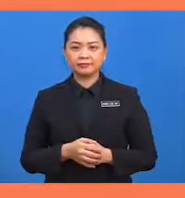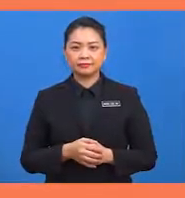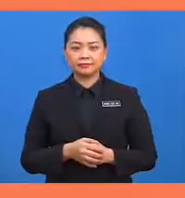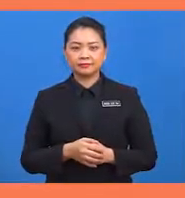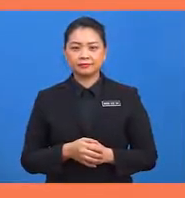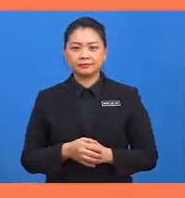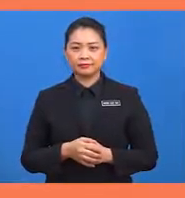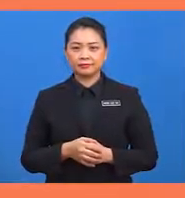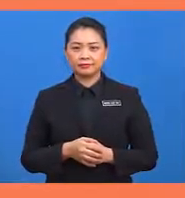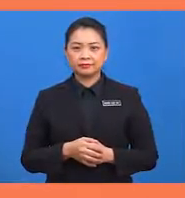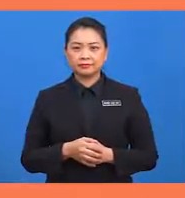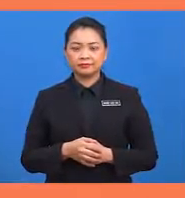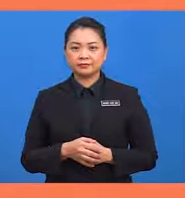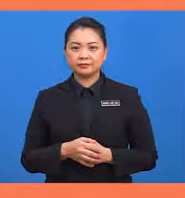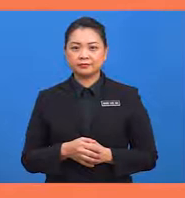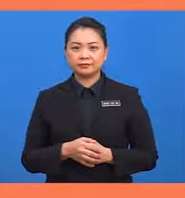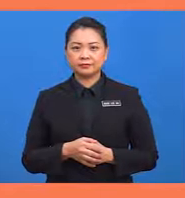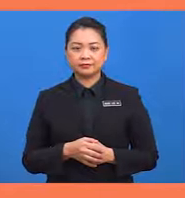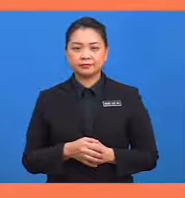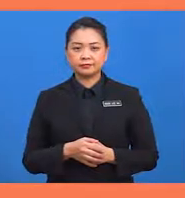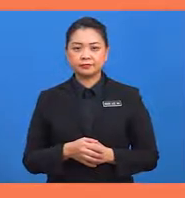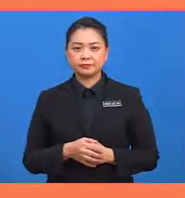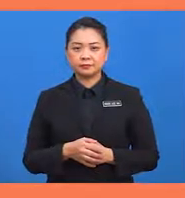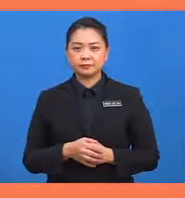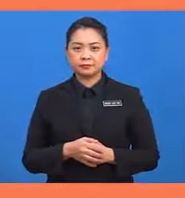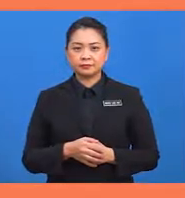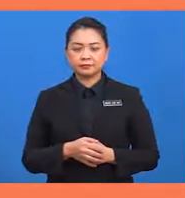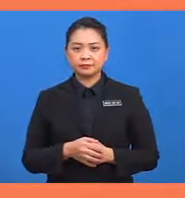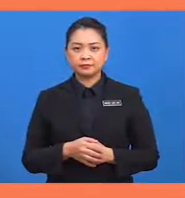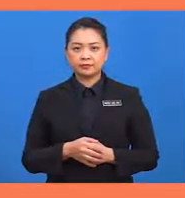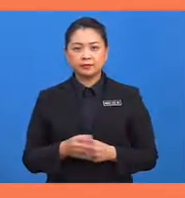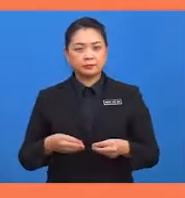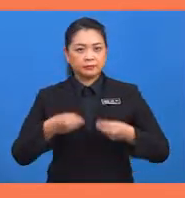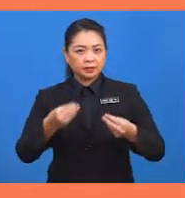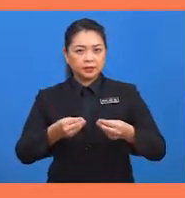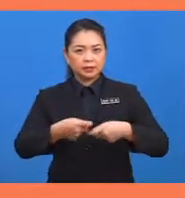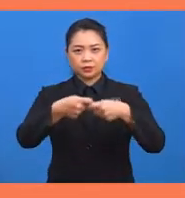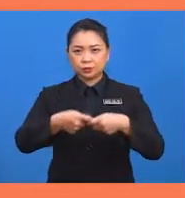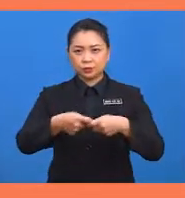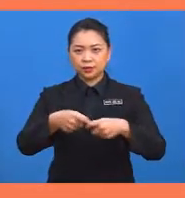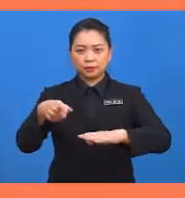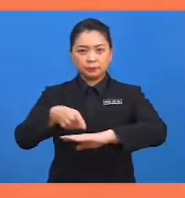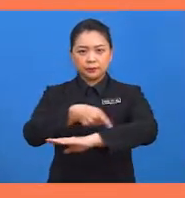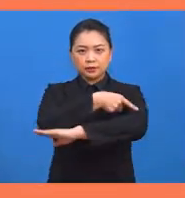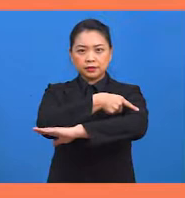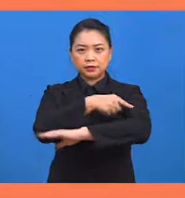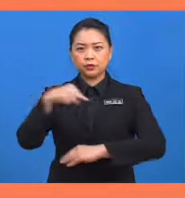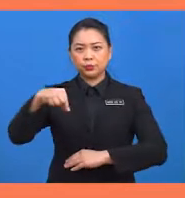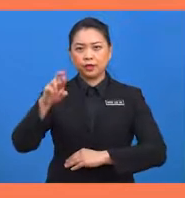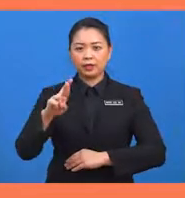Y bersamaan dengan 55 darjah. Bagi menentukan panjang QR,